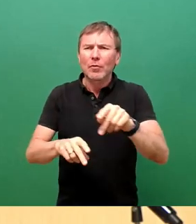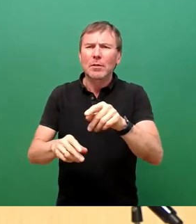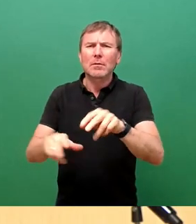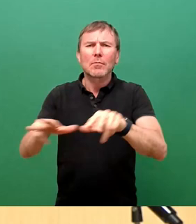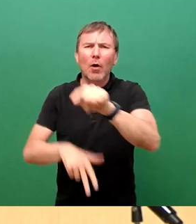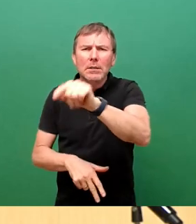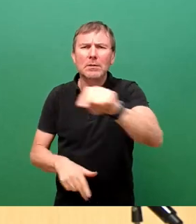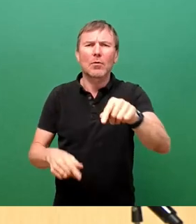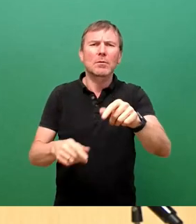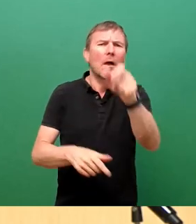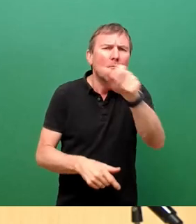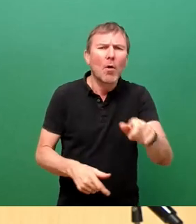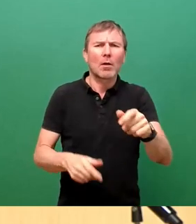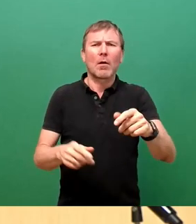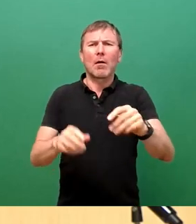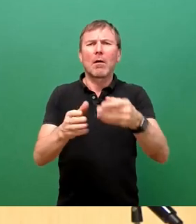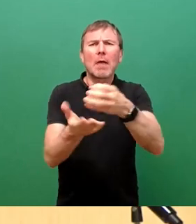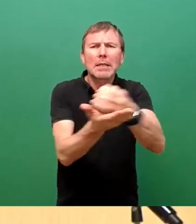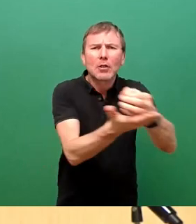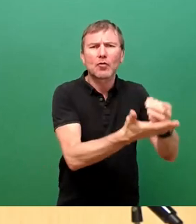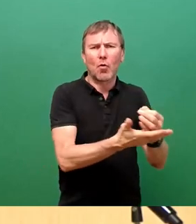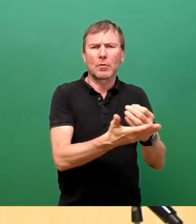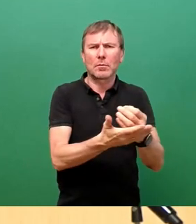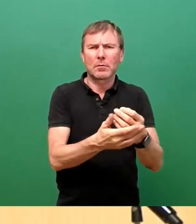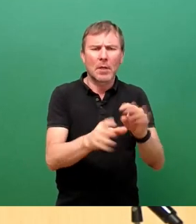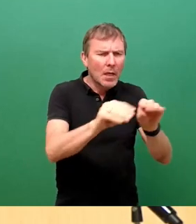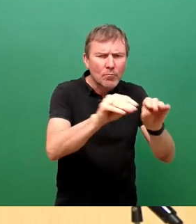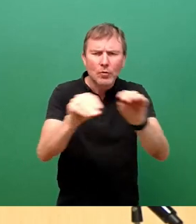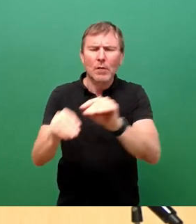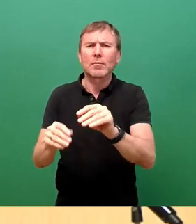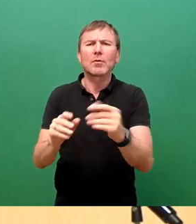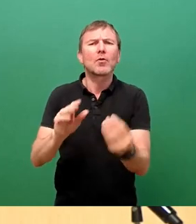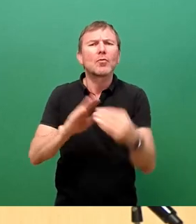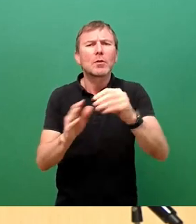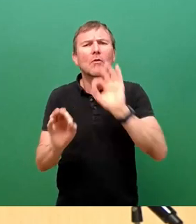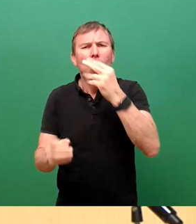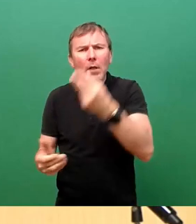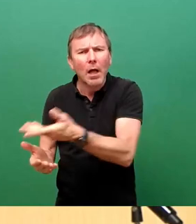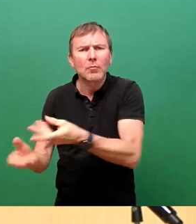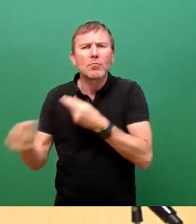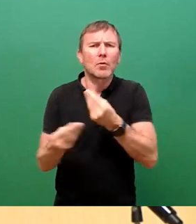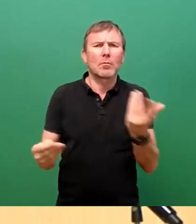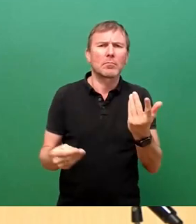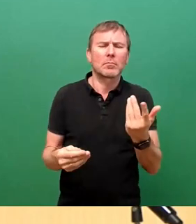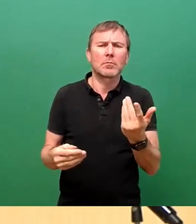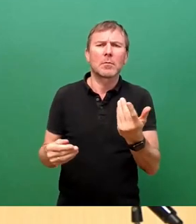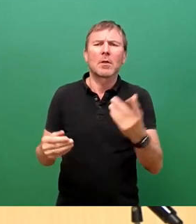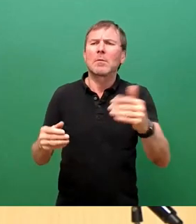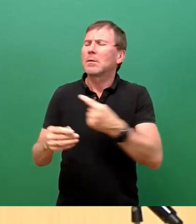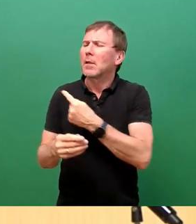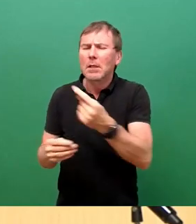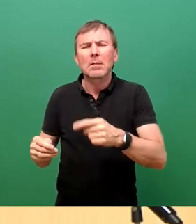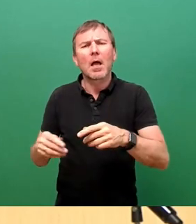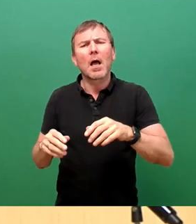auch von Stadträten beschäftigt. Haben diverse zusätzliche Gutachten eingeholt, haben sich intensiv mit jedem Baum und jeder Fledermaus